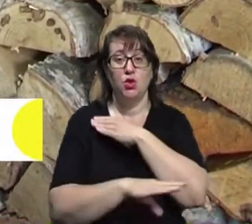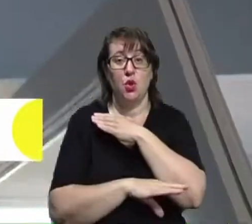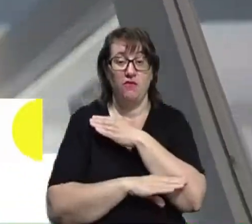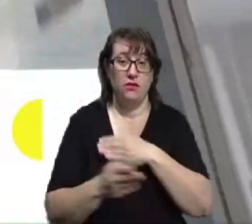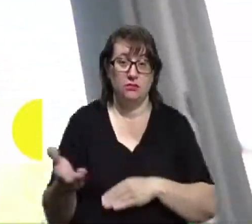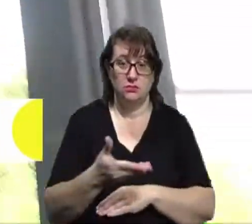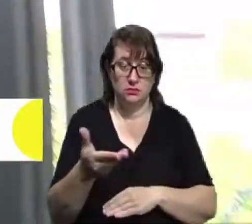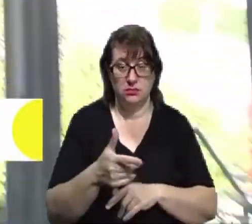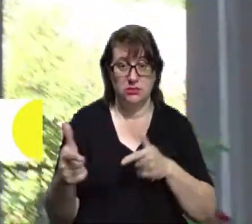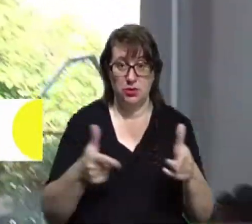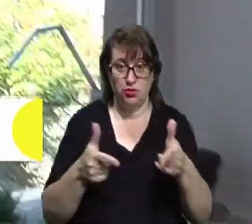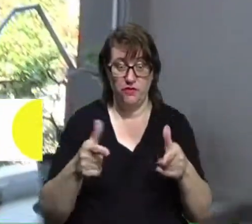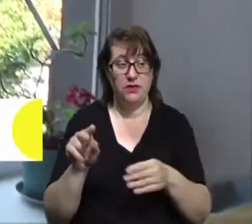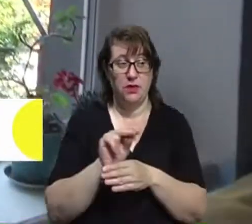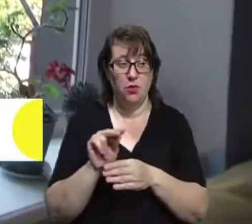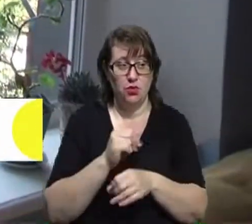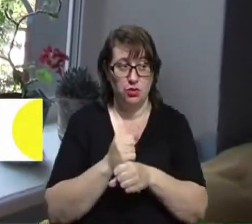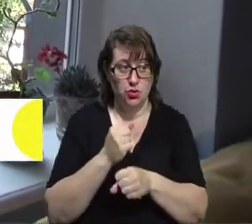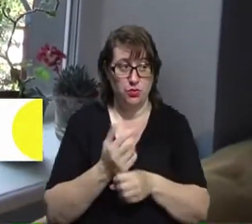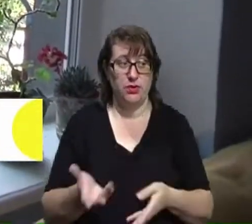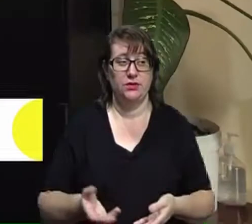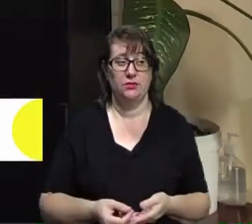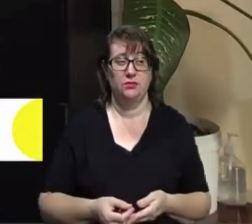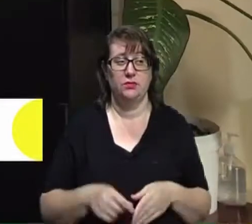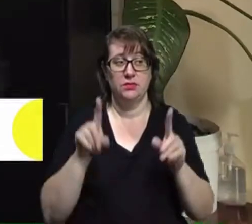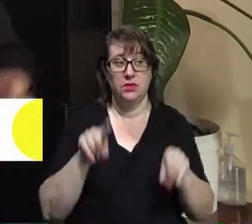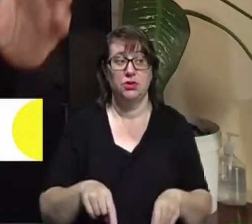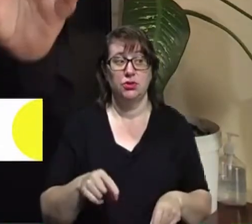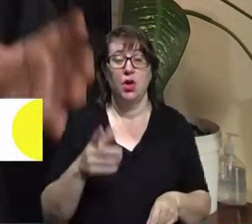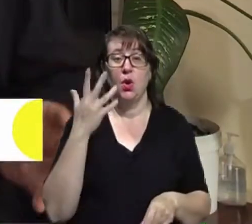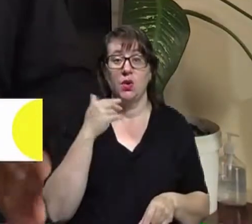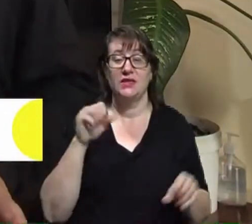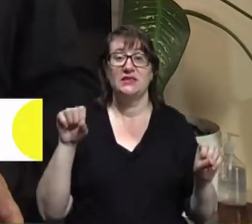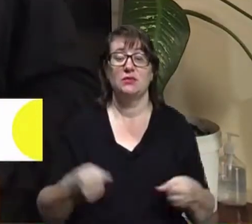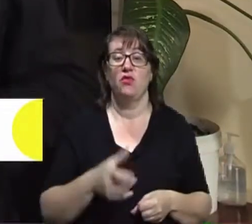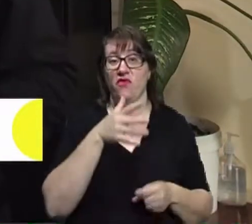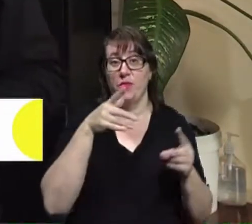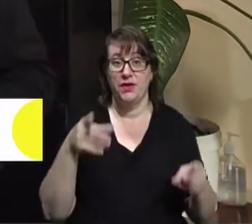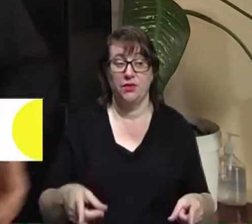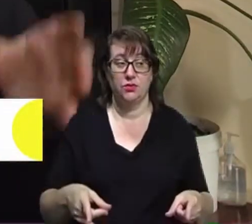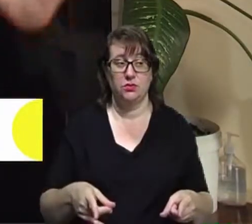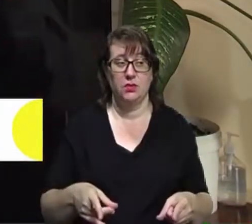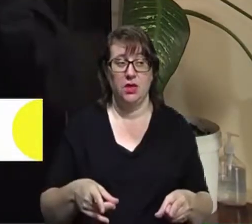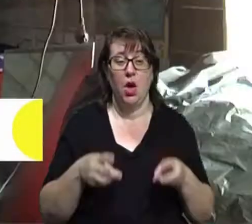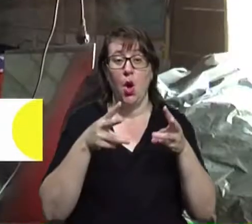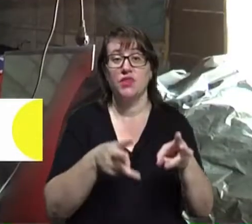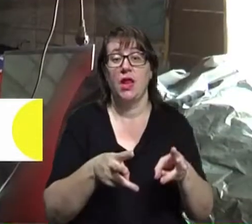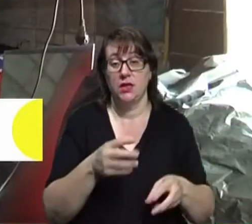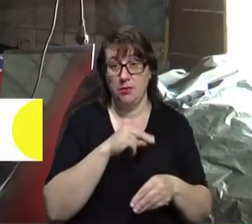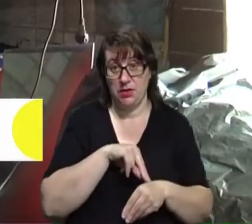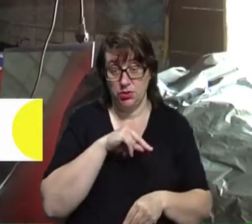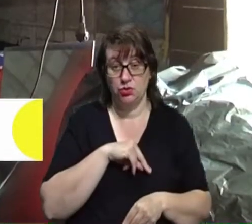і ремонти роблять. І навіть, коли зимовий період котельня працює, то